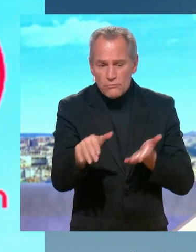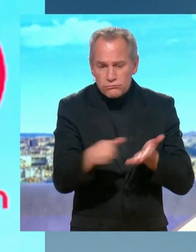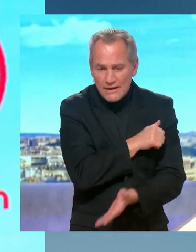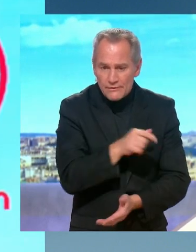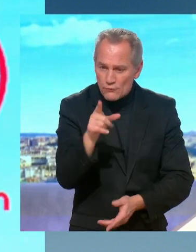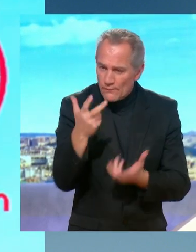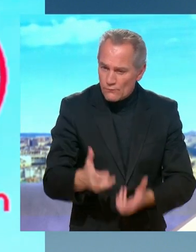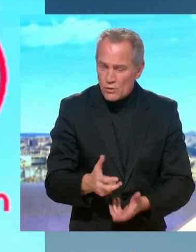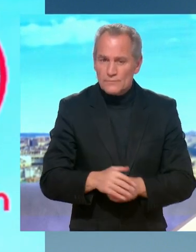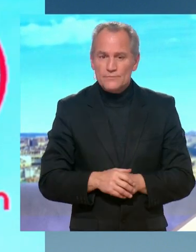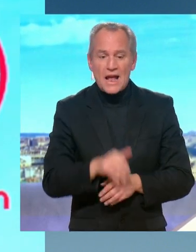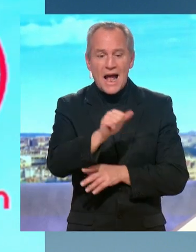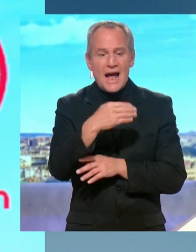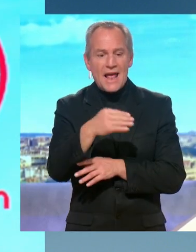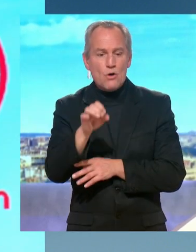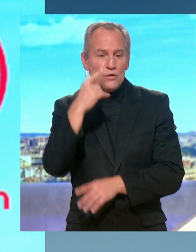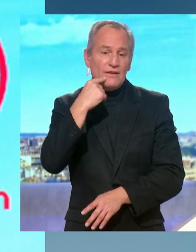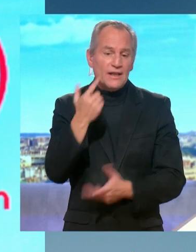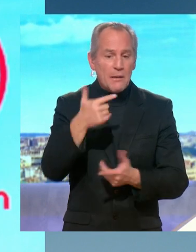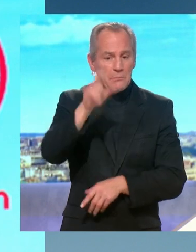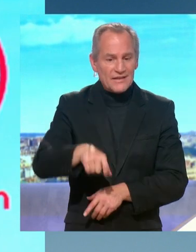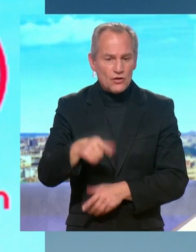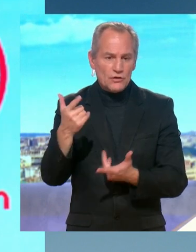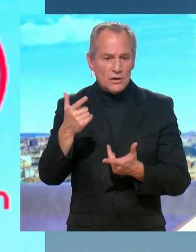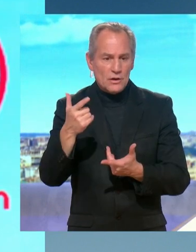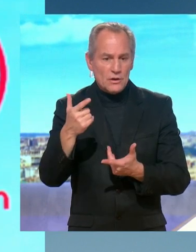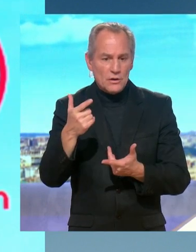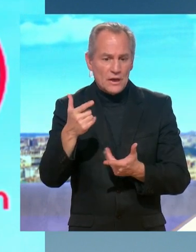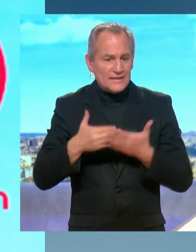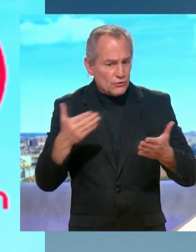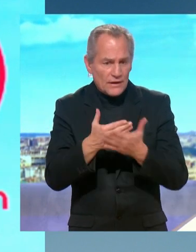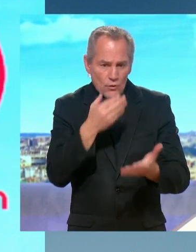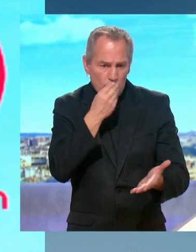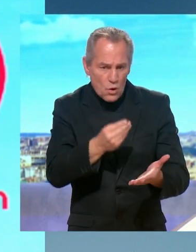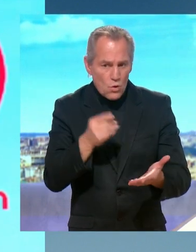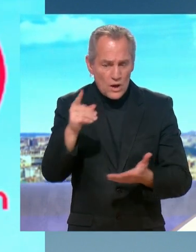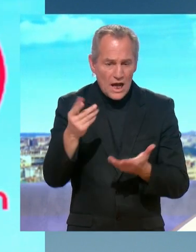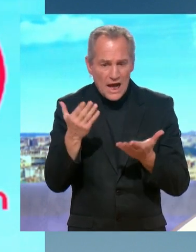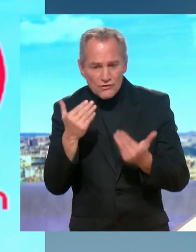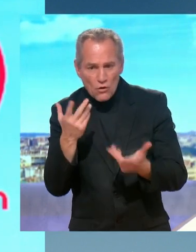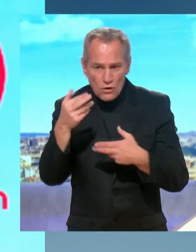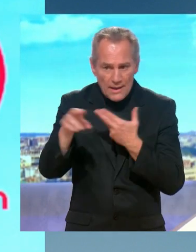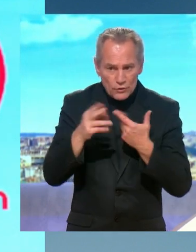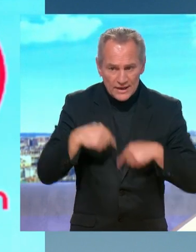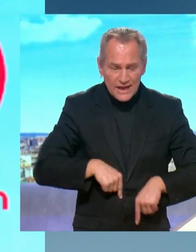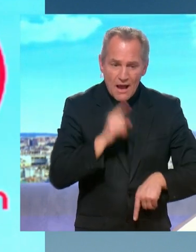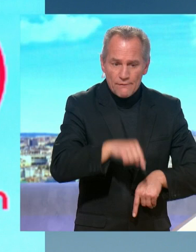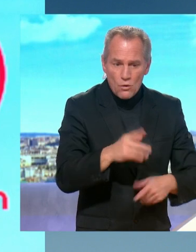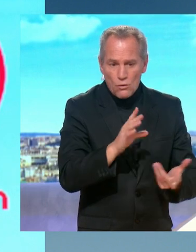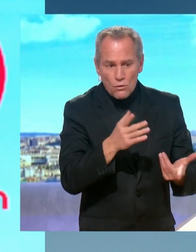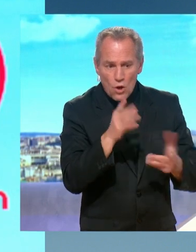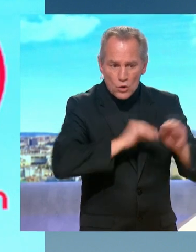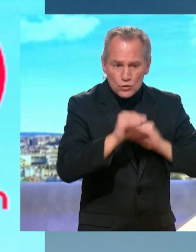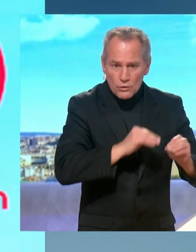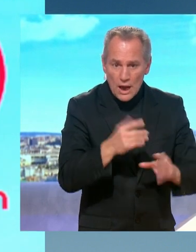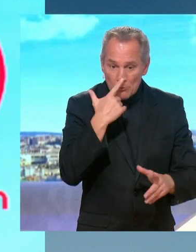commission hier à l'Assemblée ? – c'est quoi l'AME ? C'est pour des étrangers qui sont en situation irrégulière, qui sont en attente de réponse de l'État, de pouvoir les soigner. Est-ce que quelqu'un est contre ça